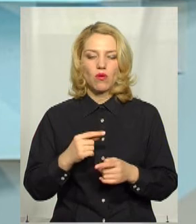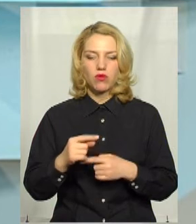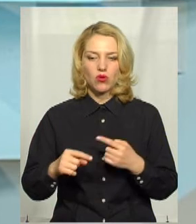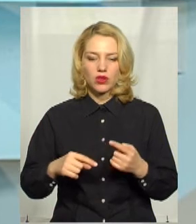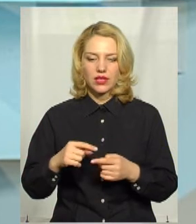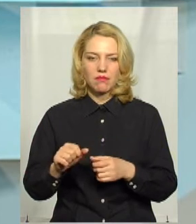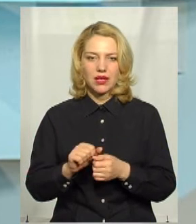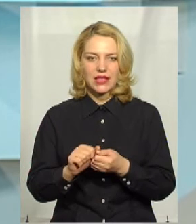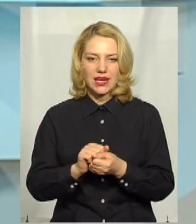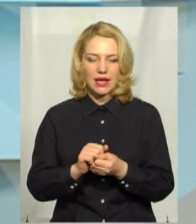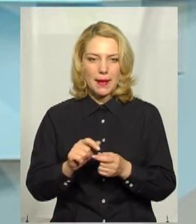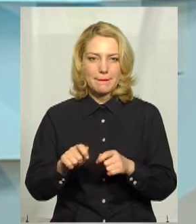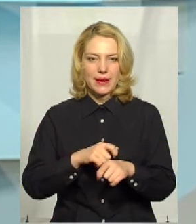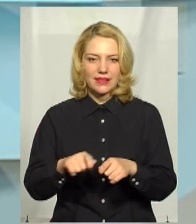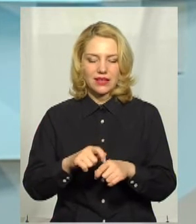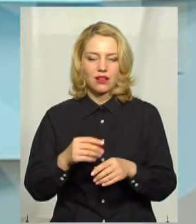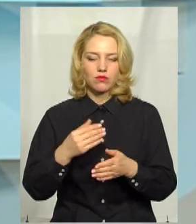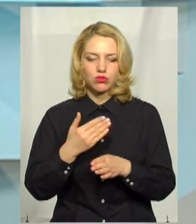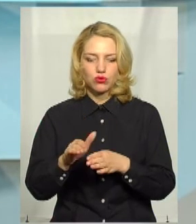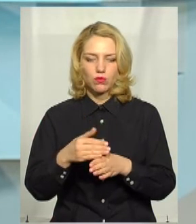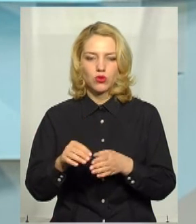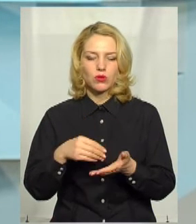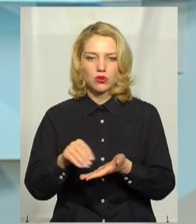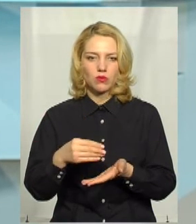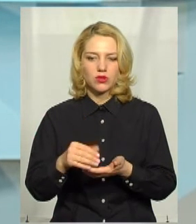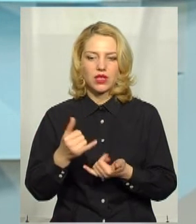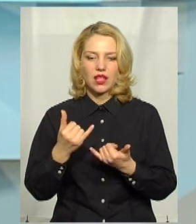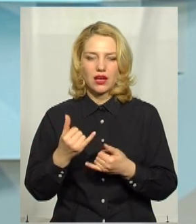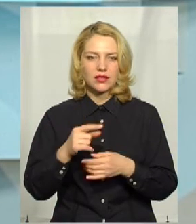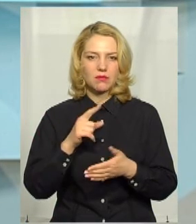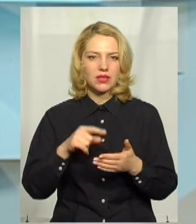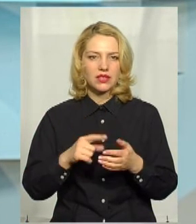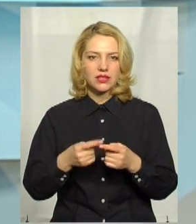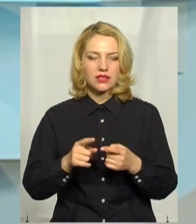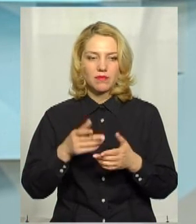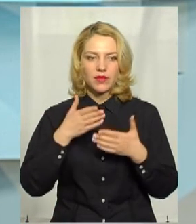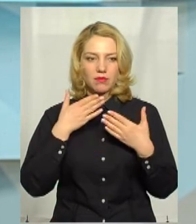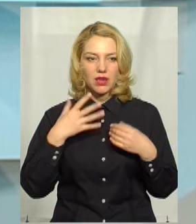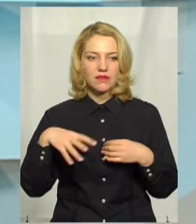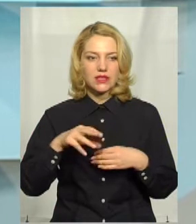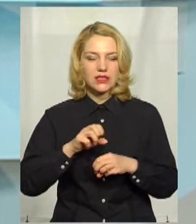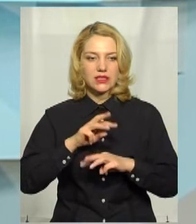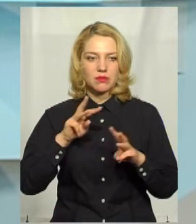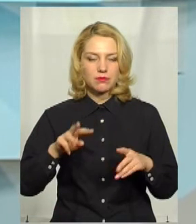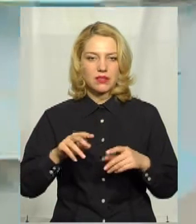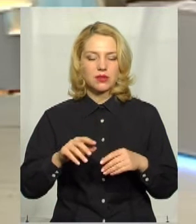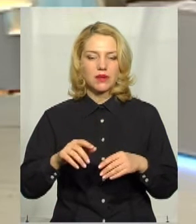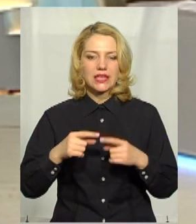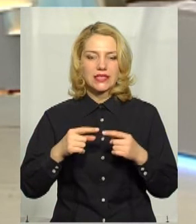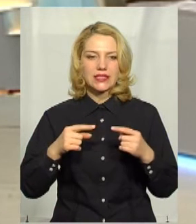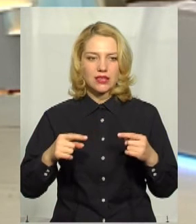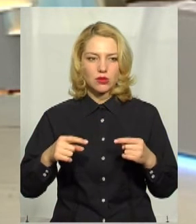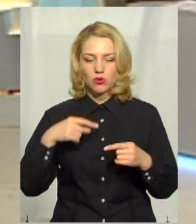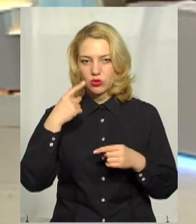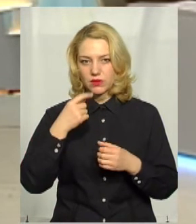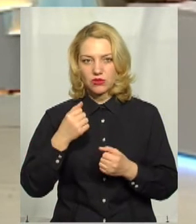поступово докупляється. Наразі з цим у нас питань немає. Всі забезпечені засобами особистого